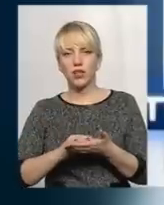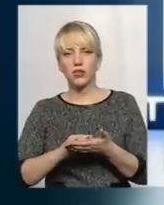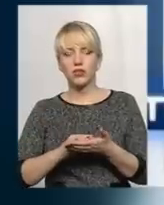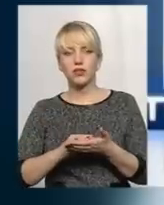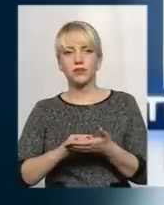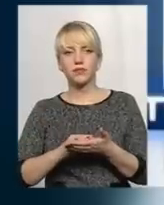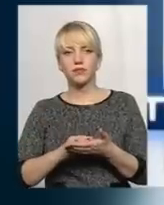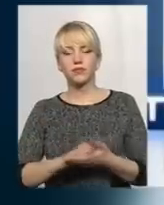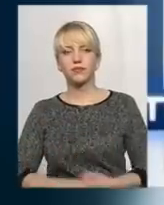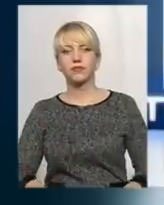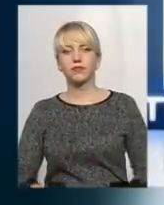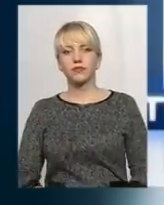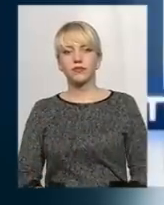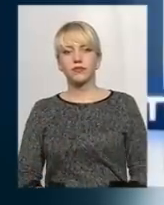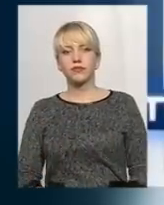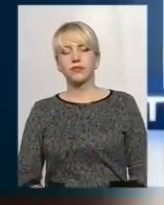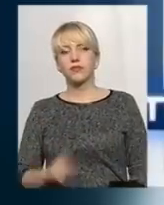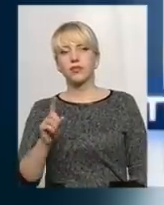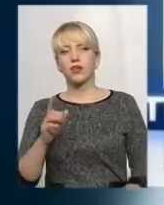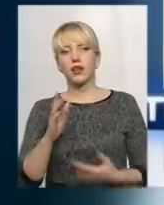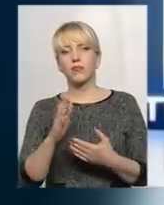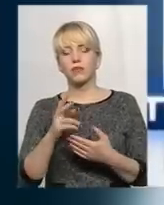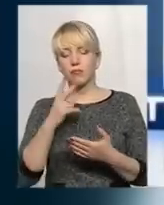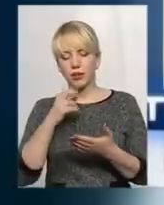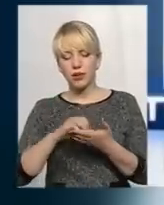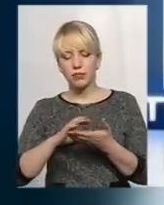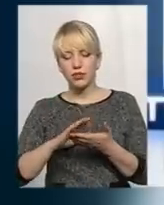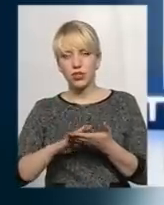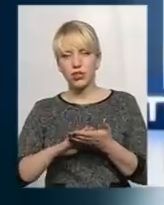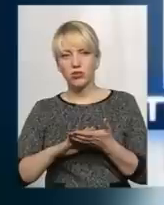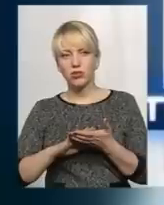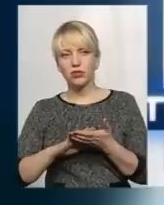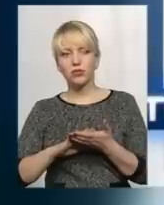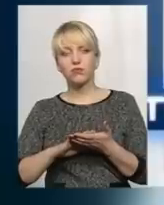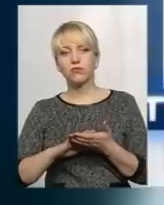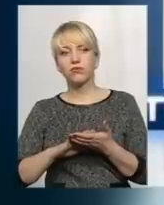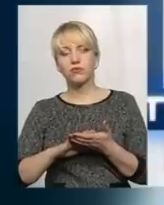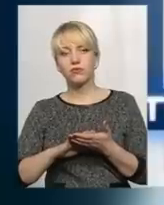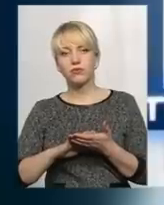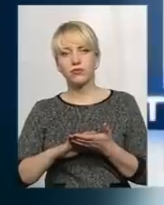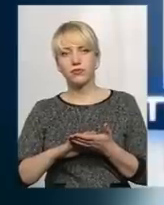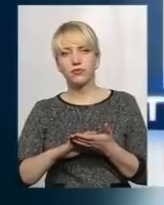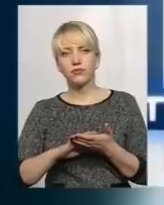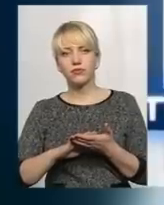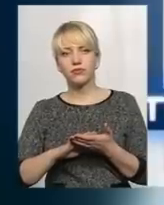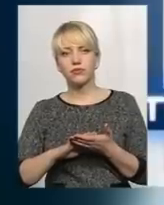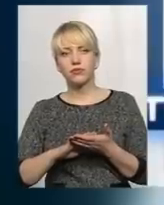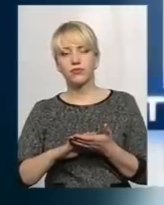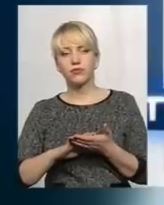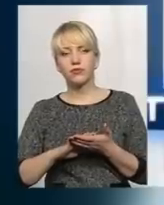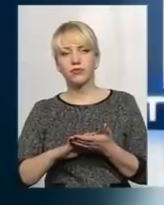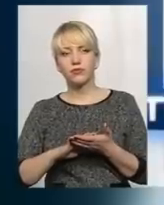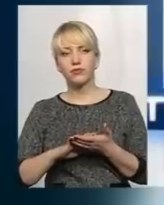або її залишки, станція якої передбачає це стаття 77.1 в ході з України по адміністративних